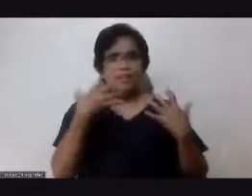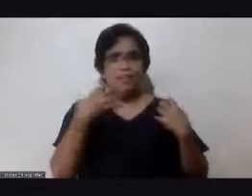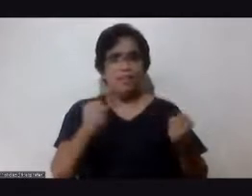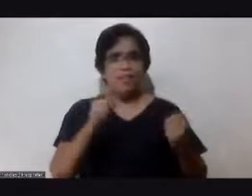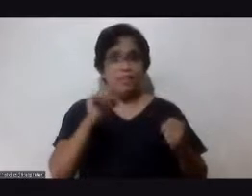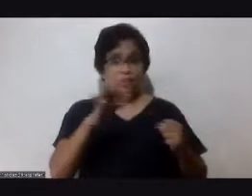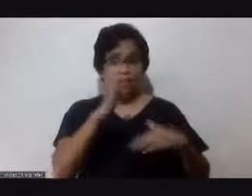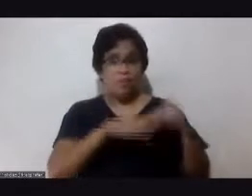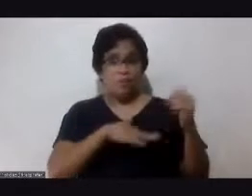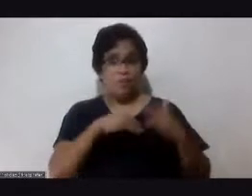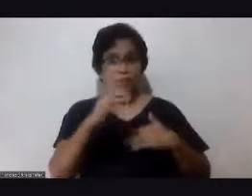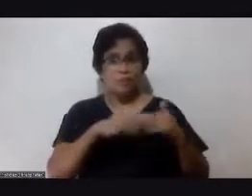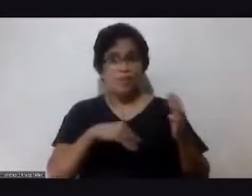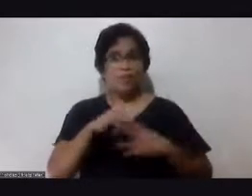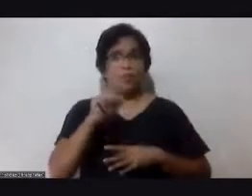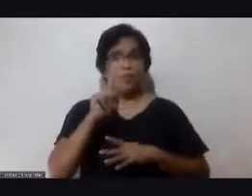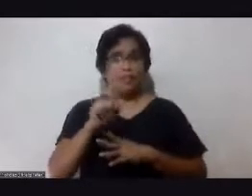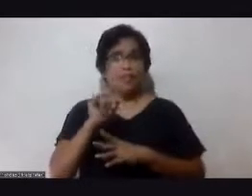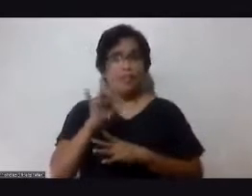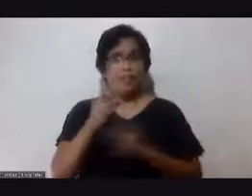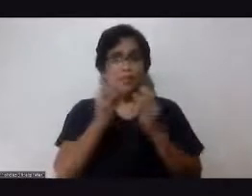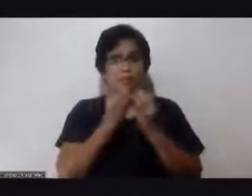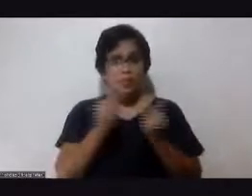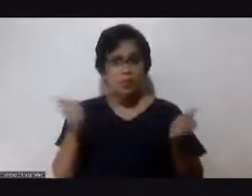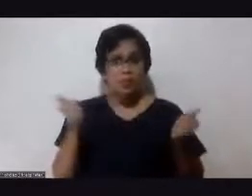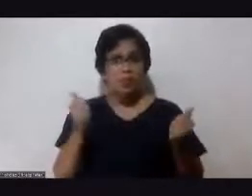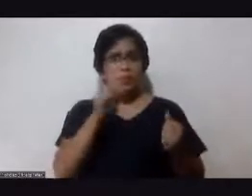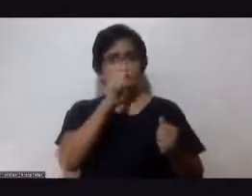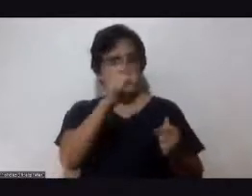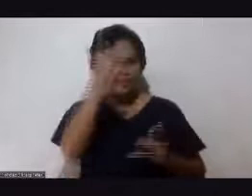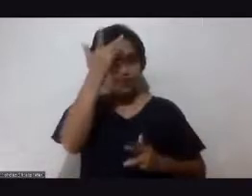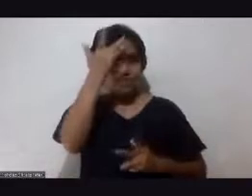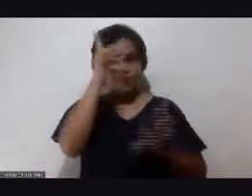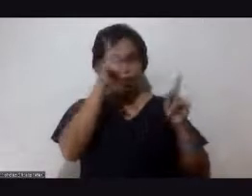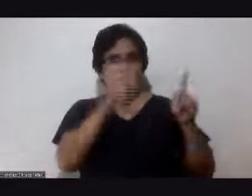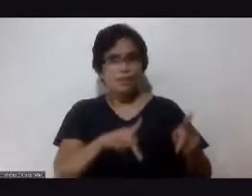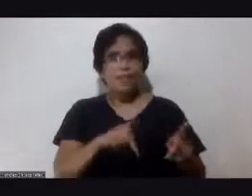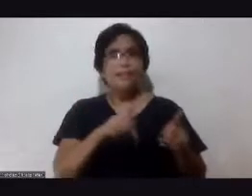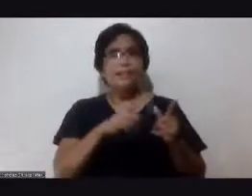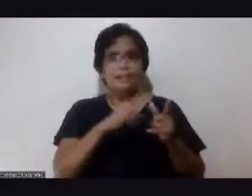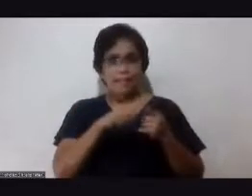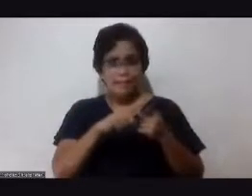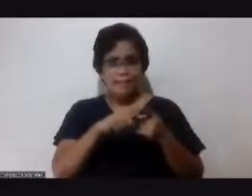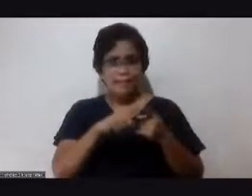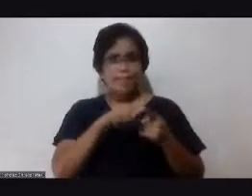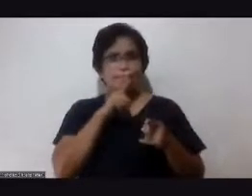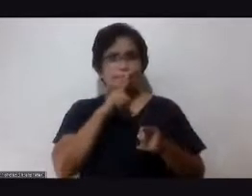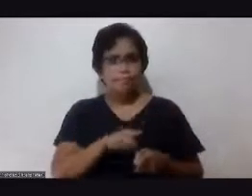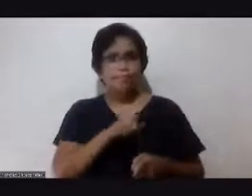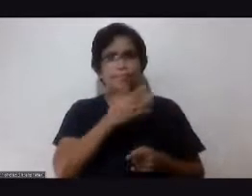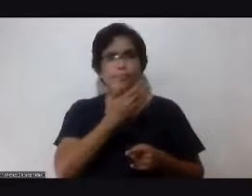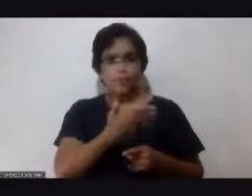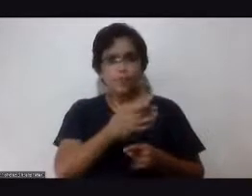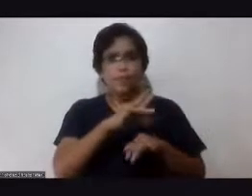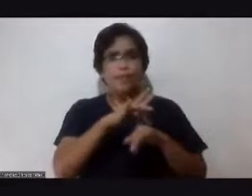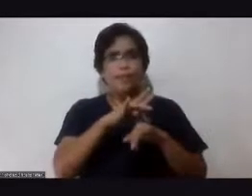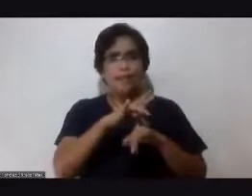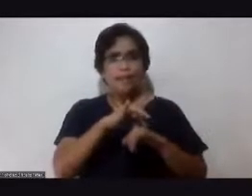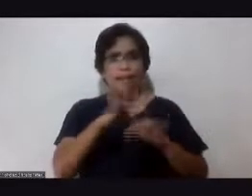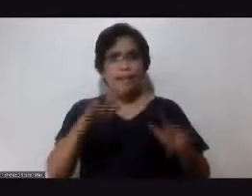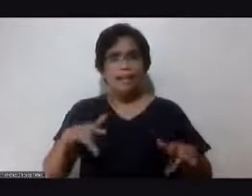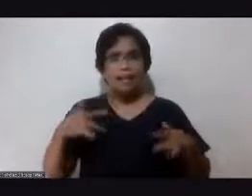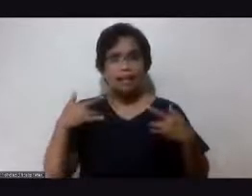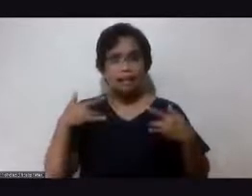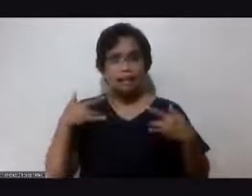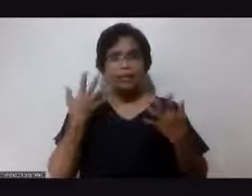one mourner if you heal one sick person then indeed your earthly life has been